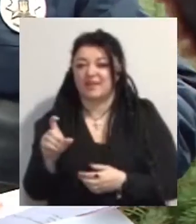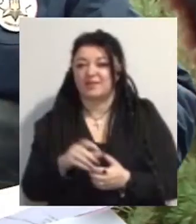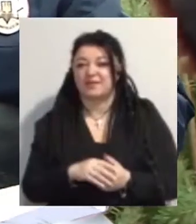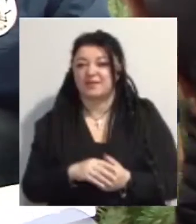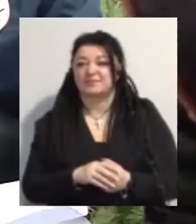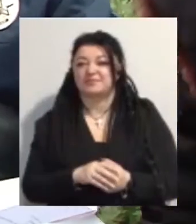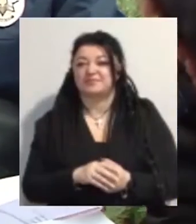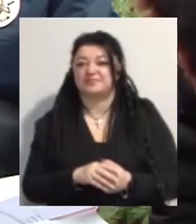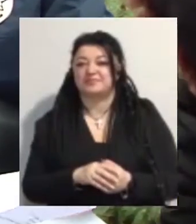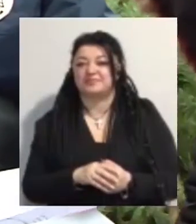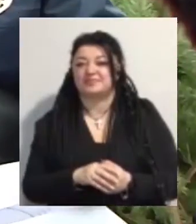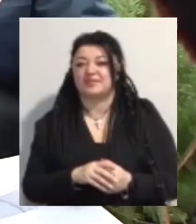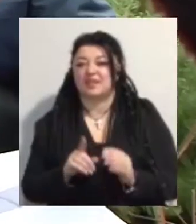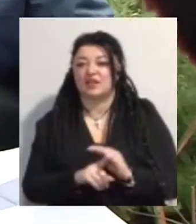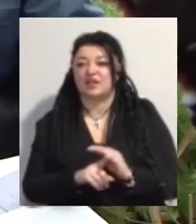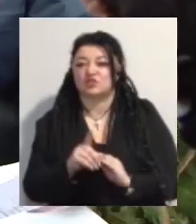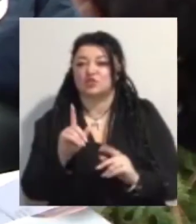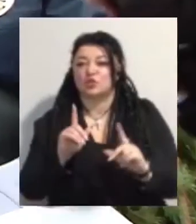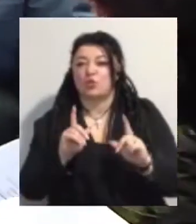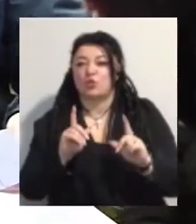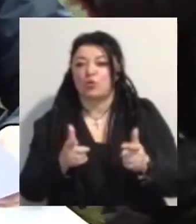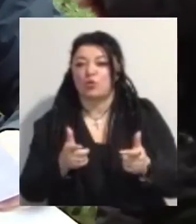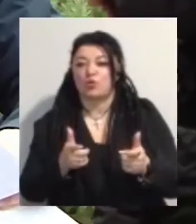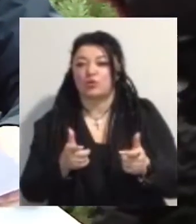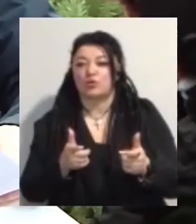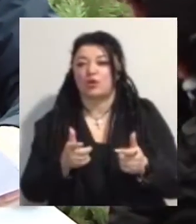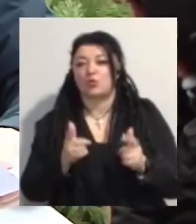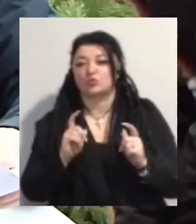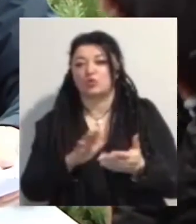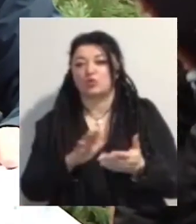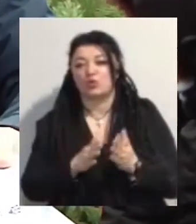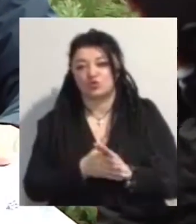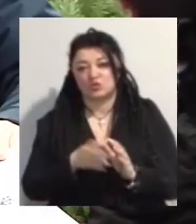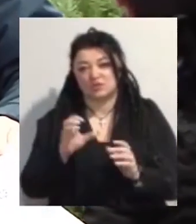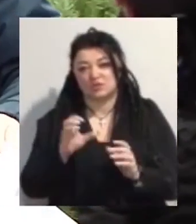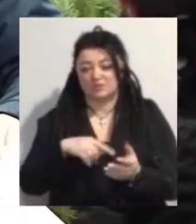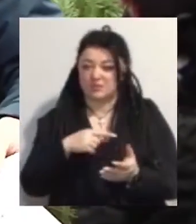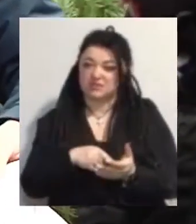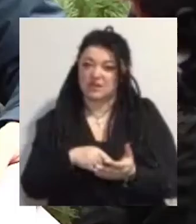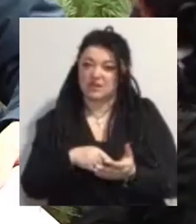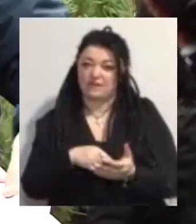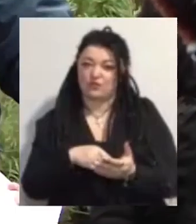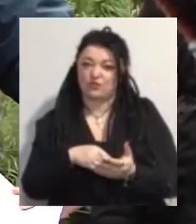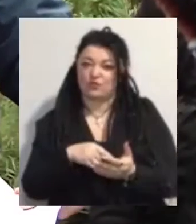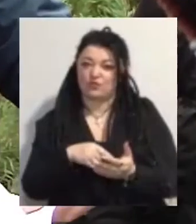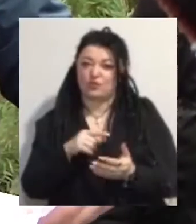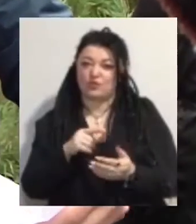є узгодження з місцевою сільською радою, яка